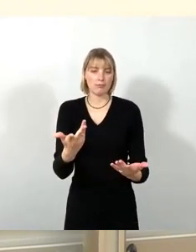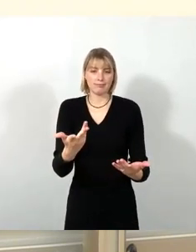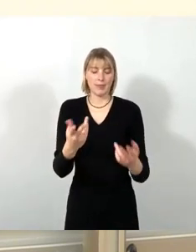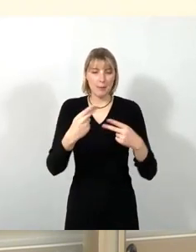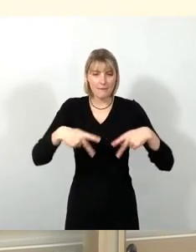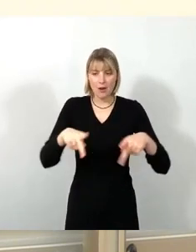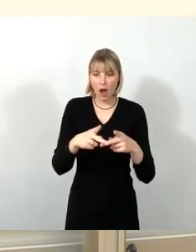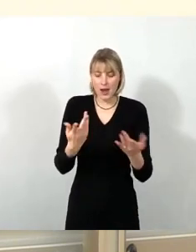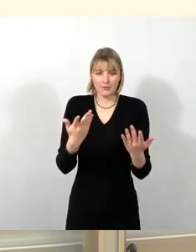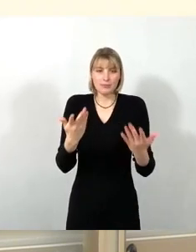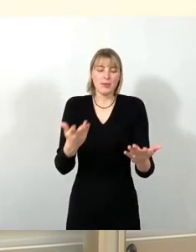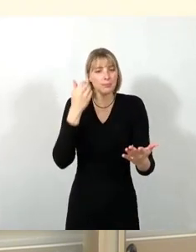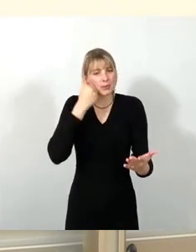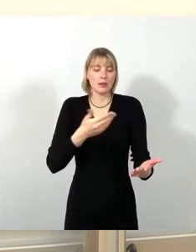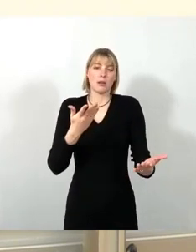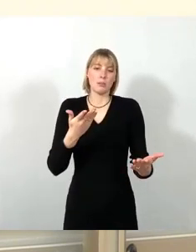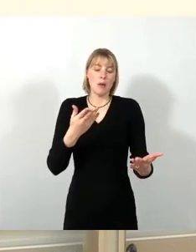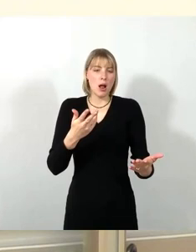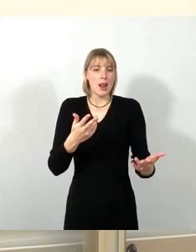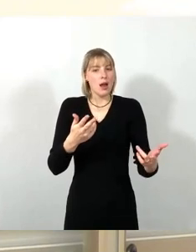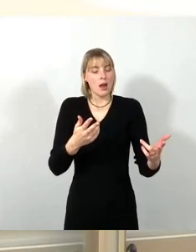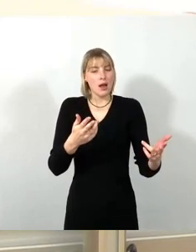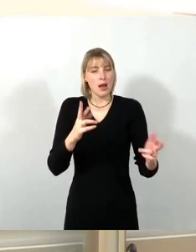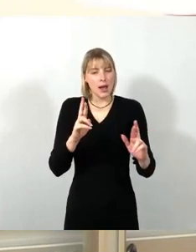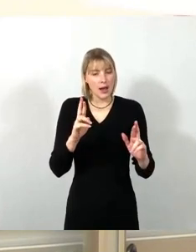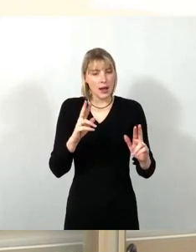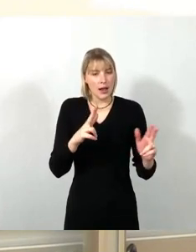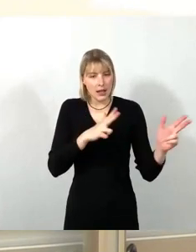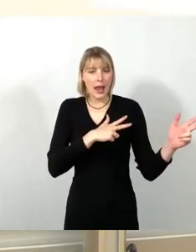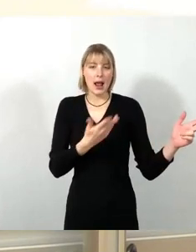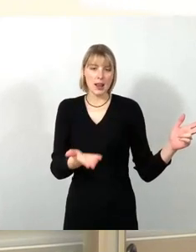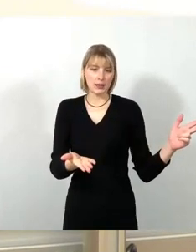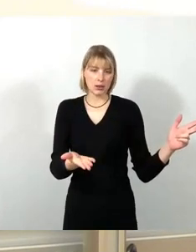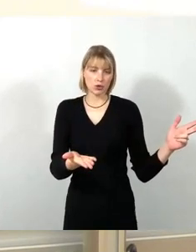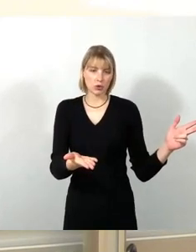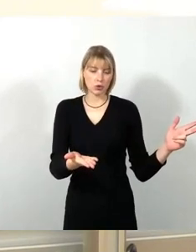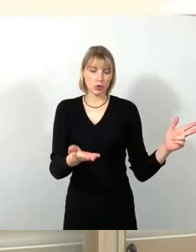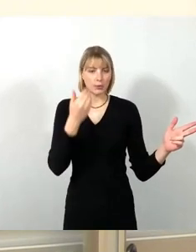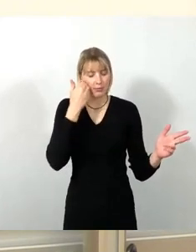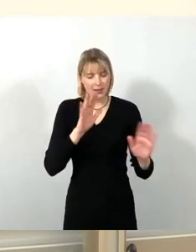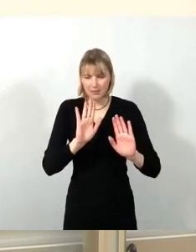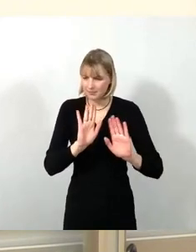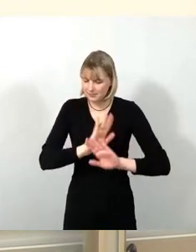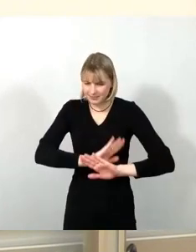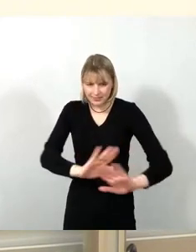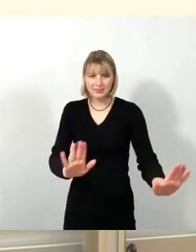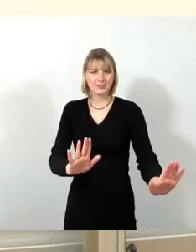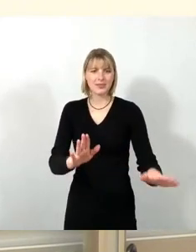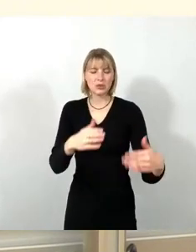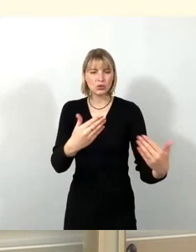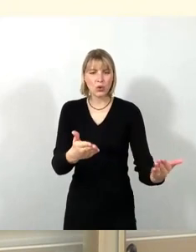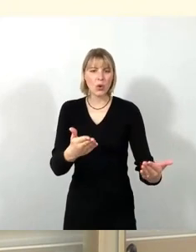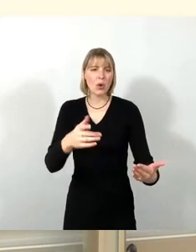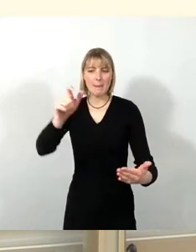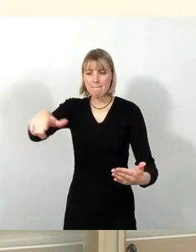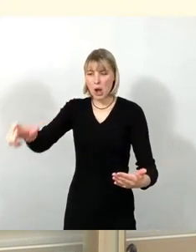um Realismus an und würde Sie wirklich bitten, hier in Zukunft das zu unterlassen, im Prinzip derartiges bürgerschaftliches Engagement so